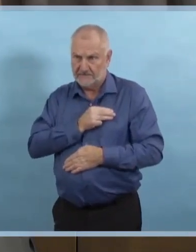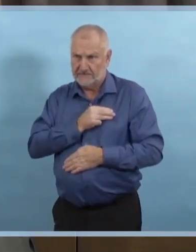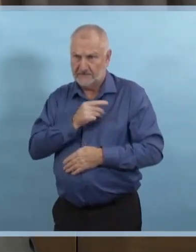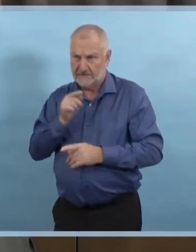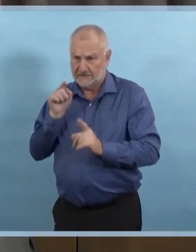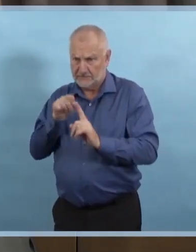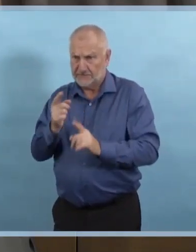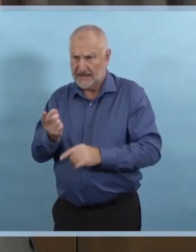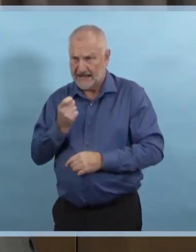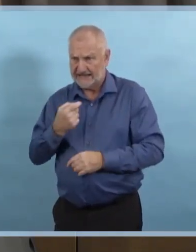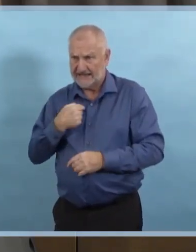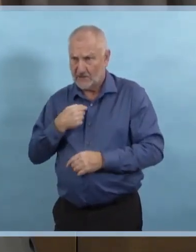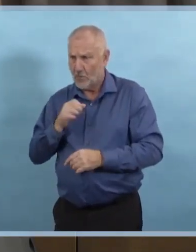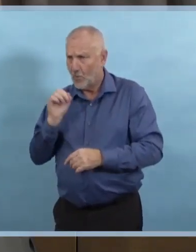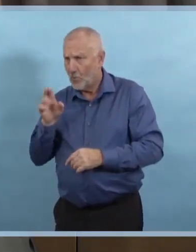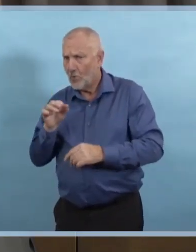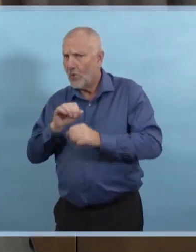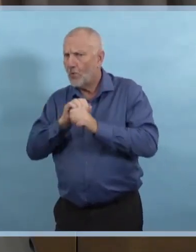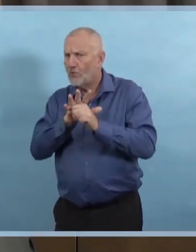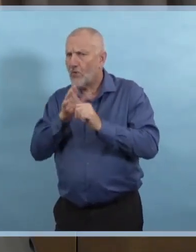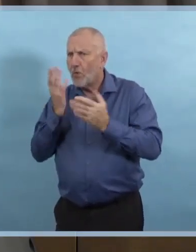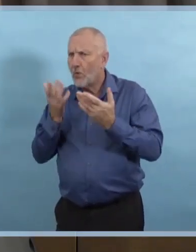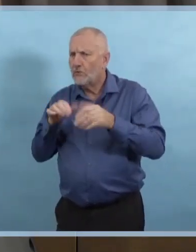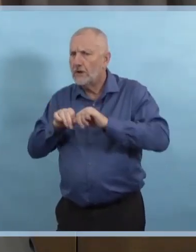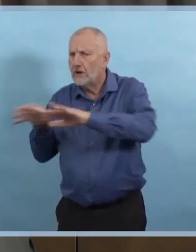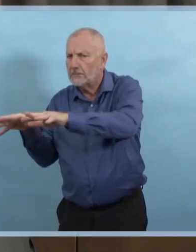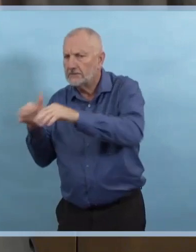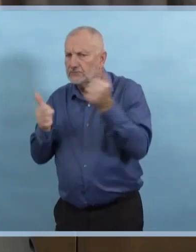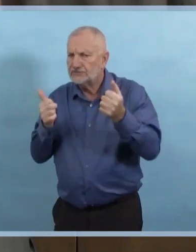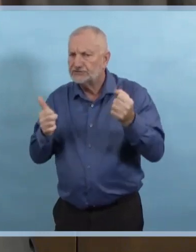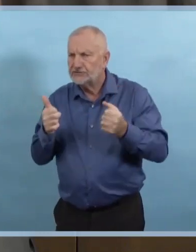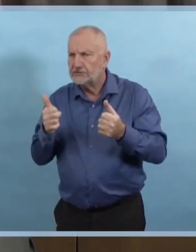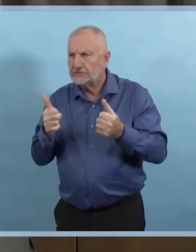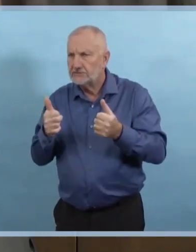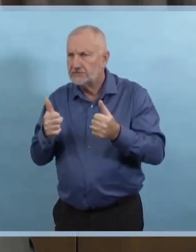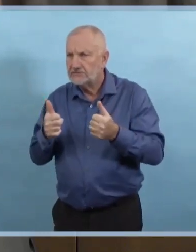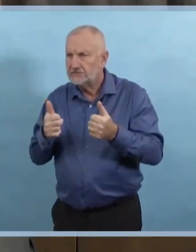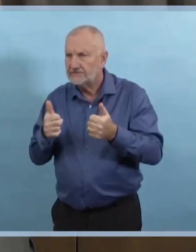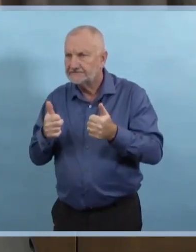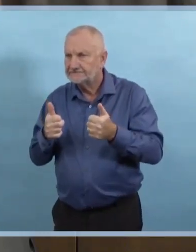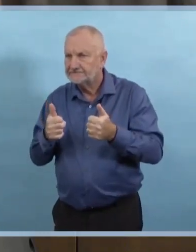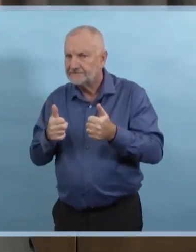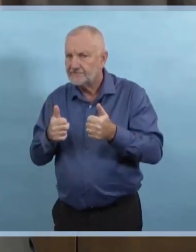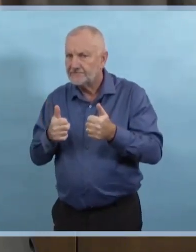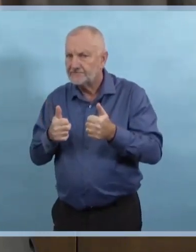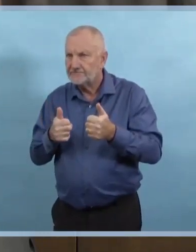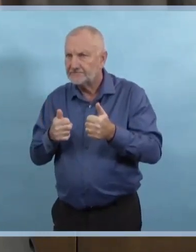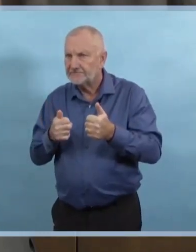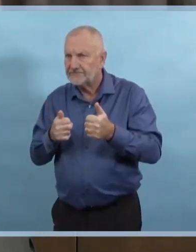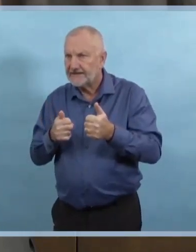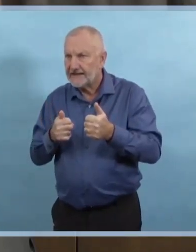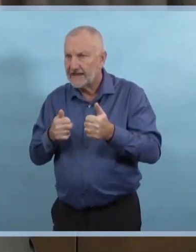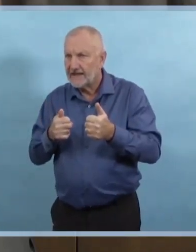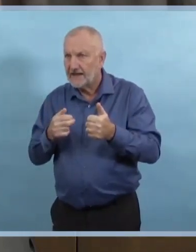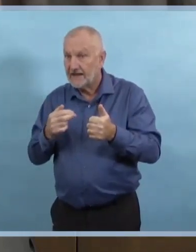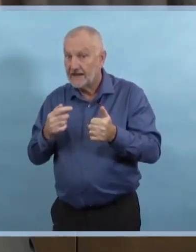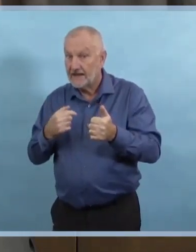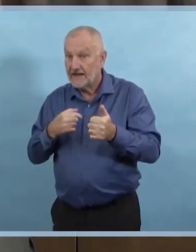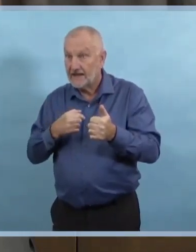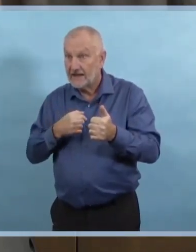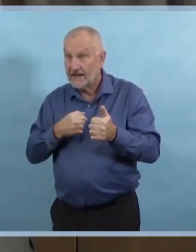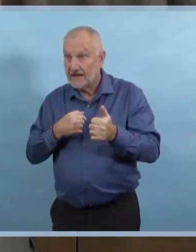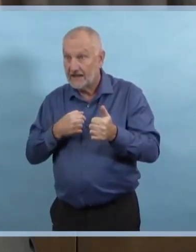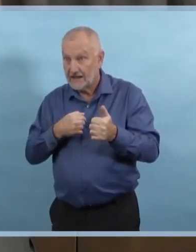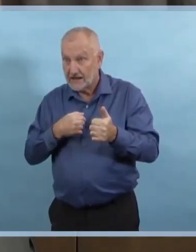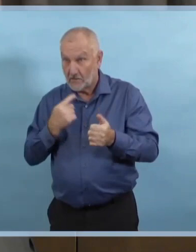éclosions? Alors, je me demande relativement aux services